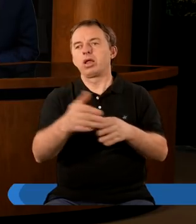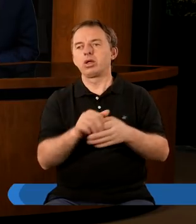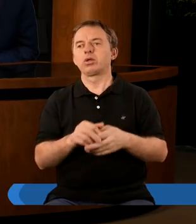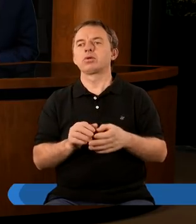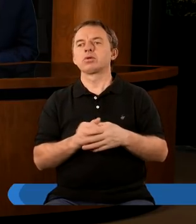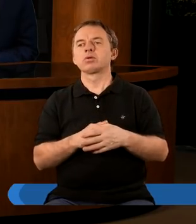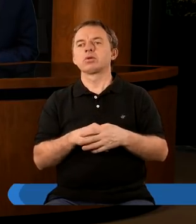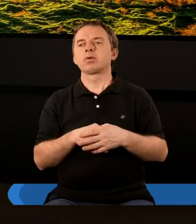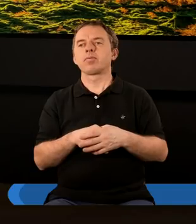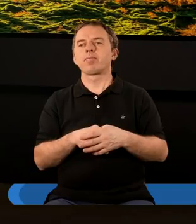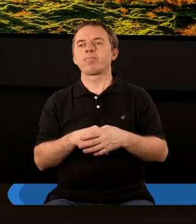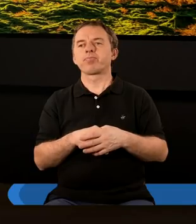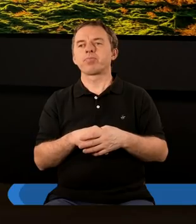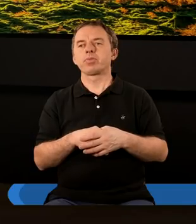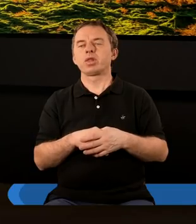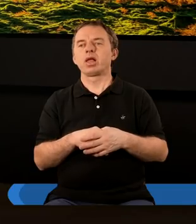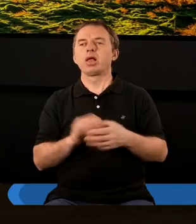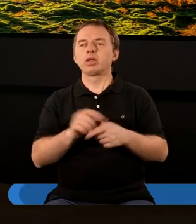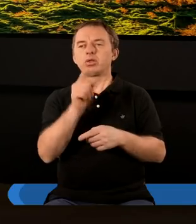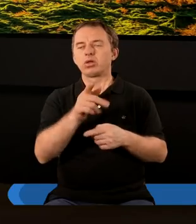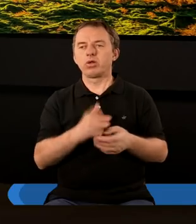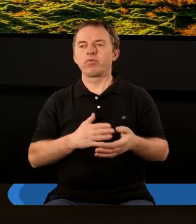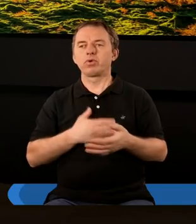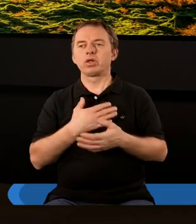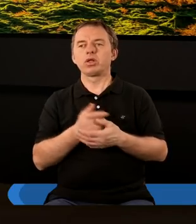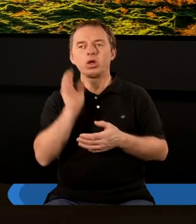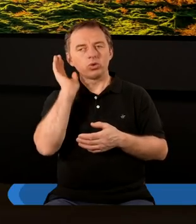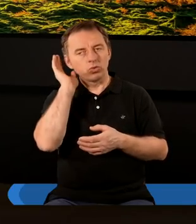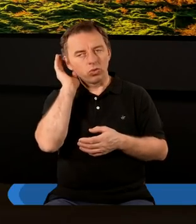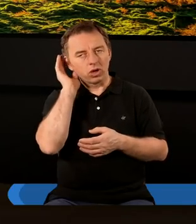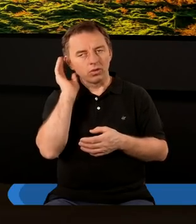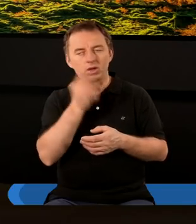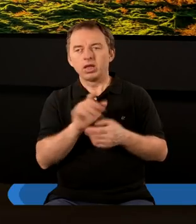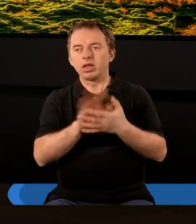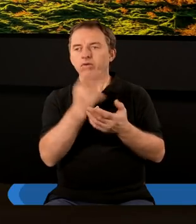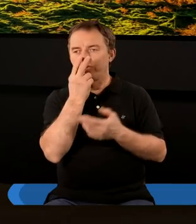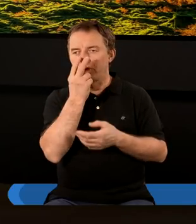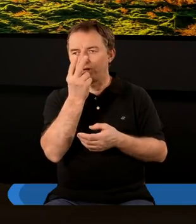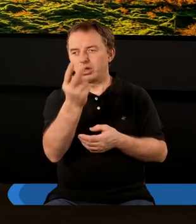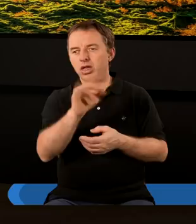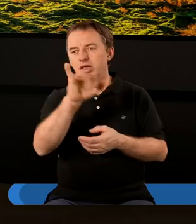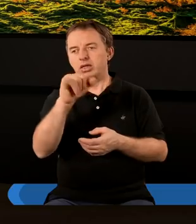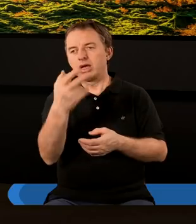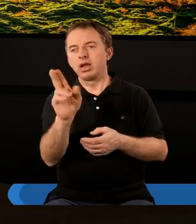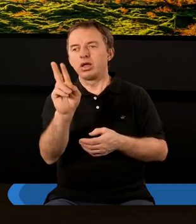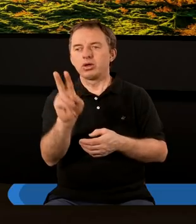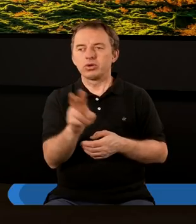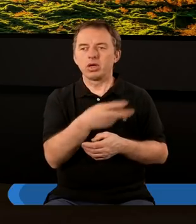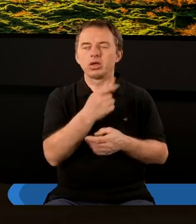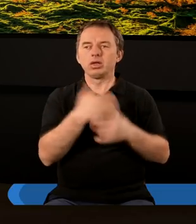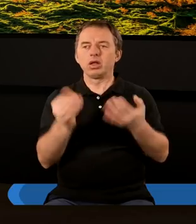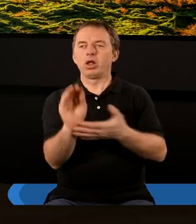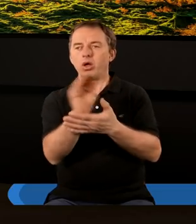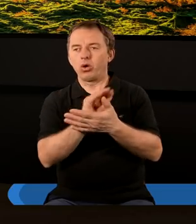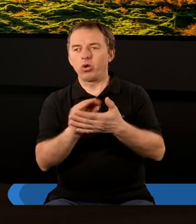Tak, dziękuję bardzo. Dzisiaj, kiedy ja tak właśnie też, tak jeszcze dodam, kiedy ja tak słucham ten tekst, to po prostu widzę, że Jan, kiedy starał się to